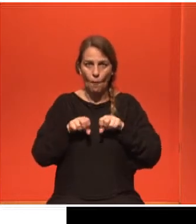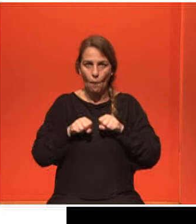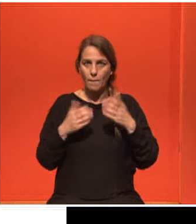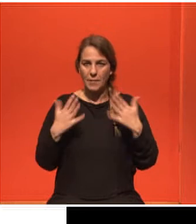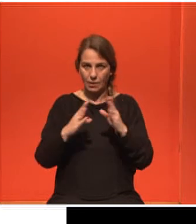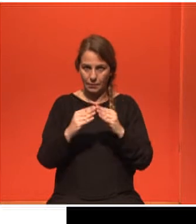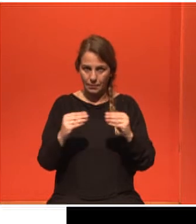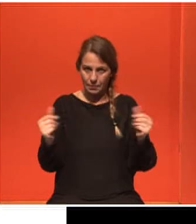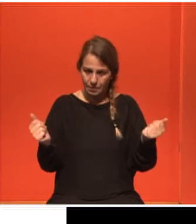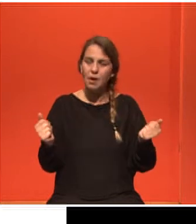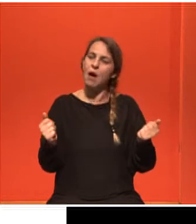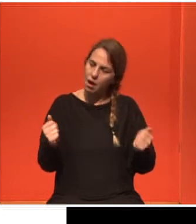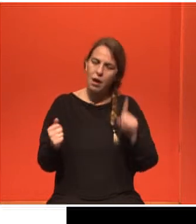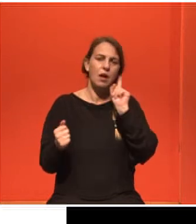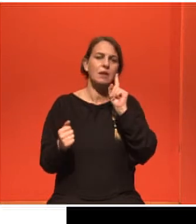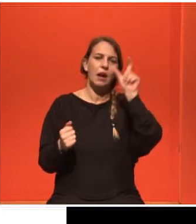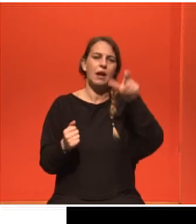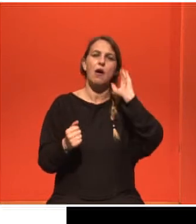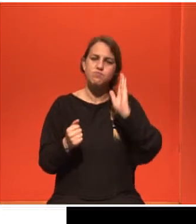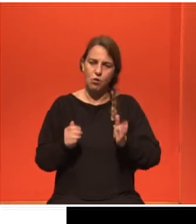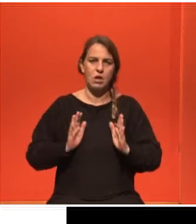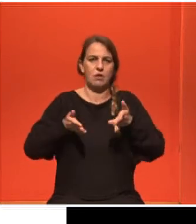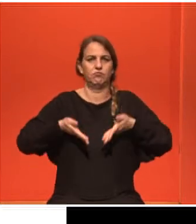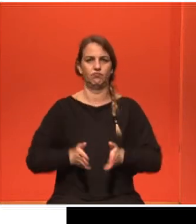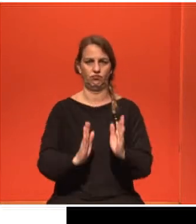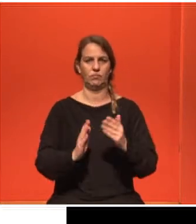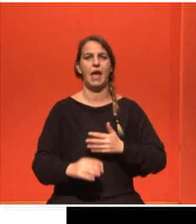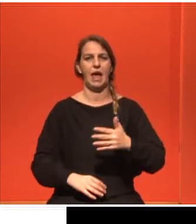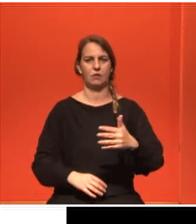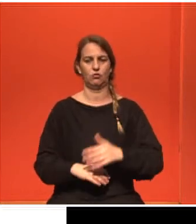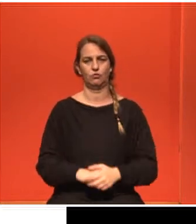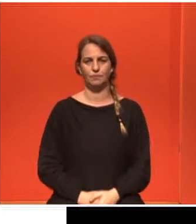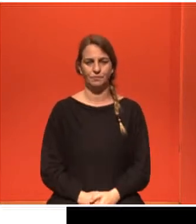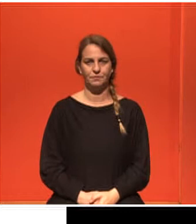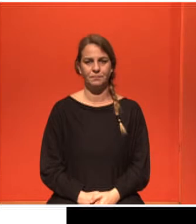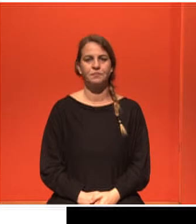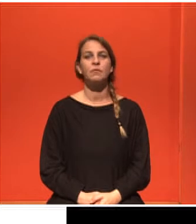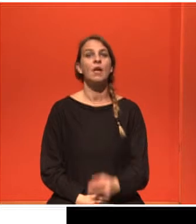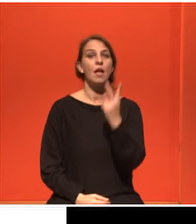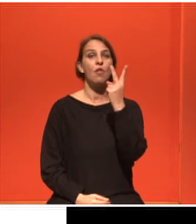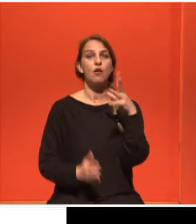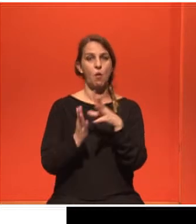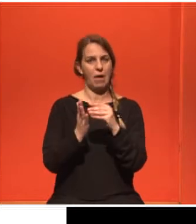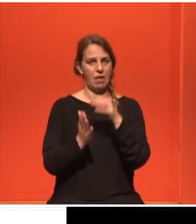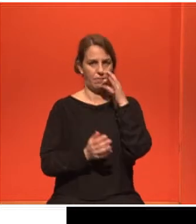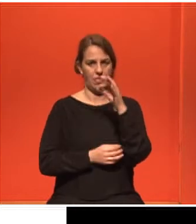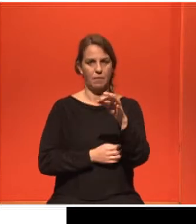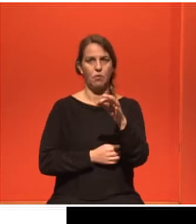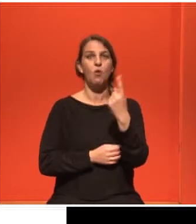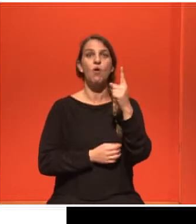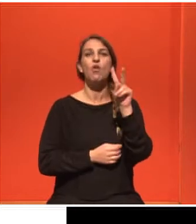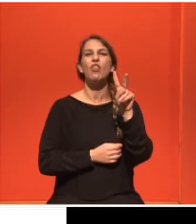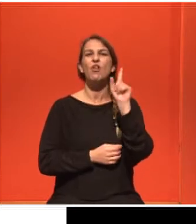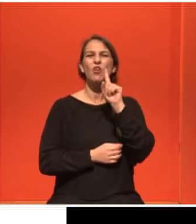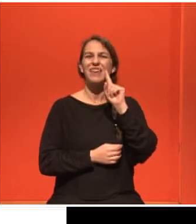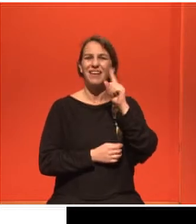τεκνοποίηση. Δύο παραδείγματα που έχουν αντιμετωπιστεί και πήγαν πάρα